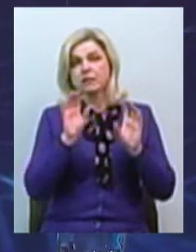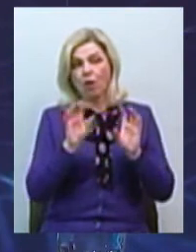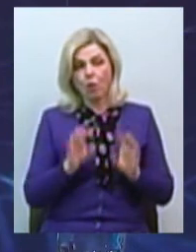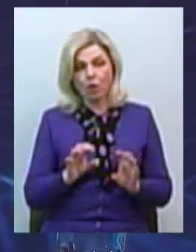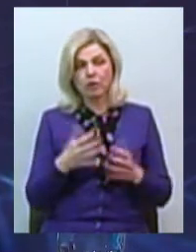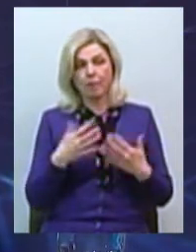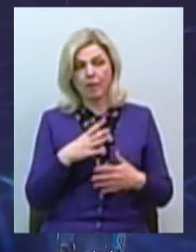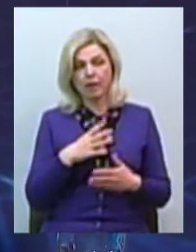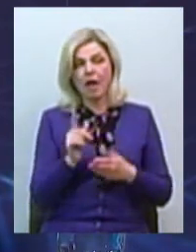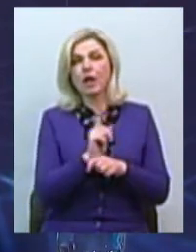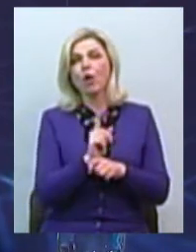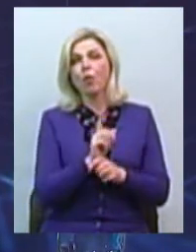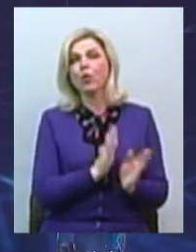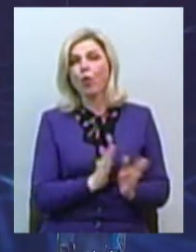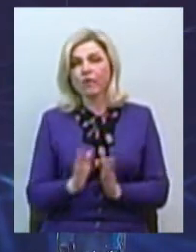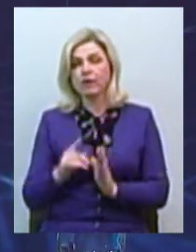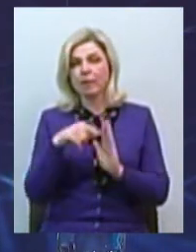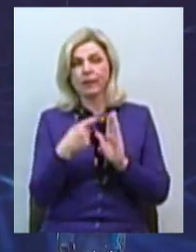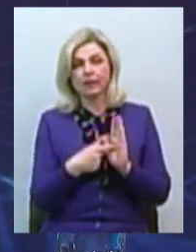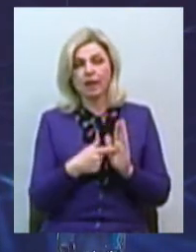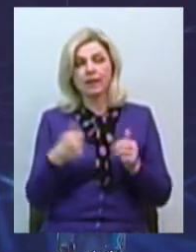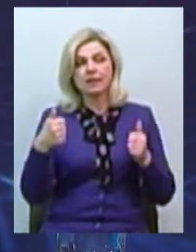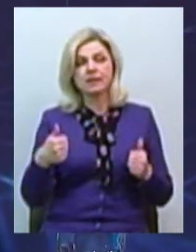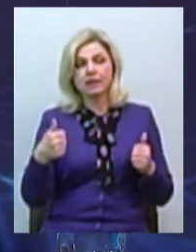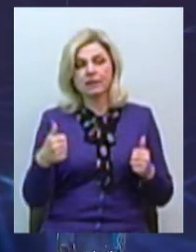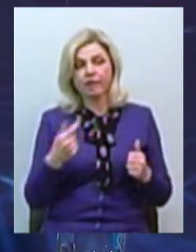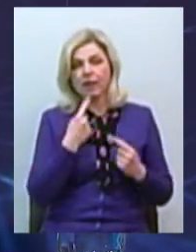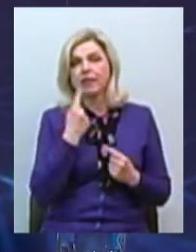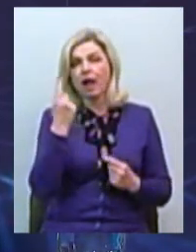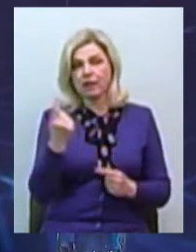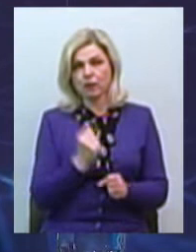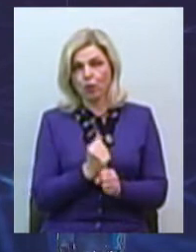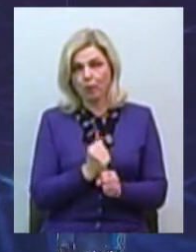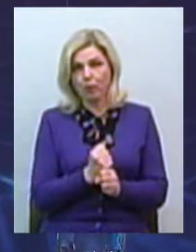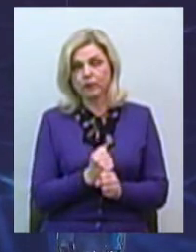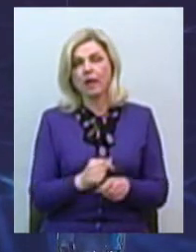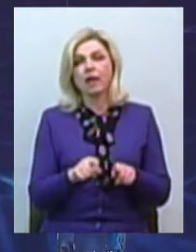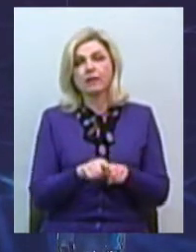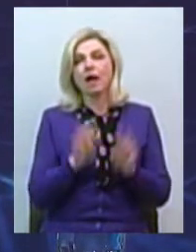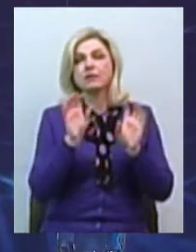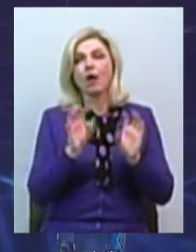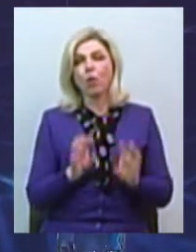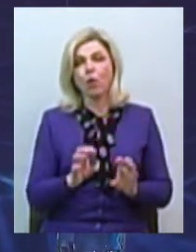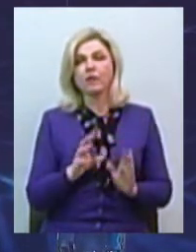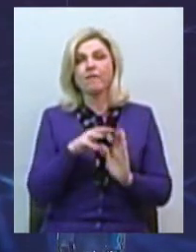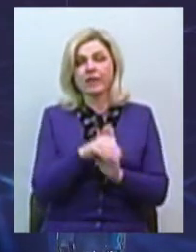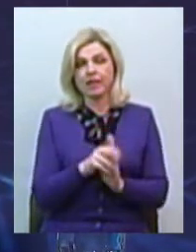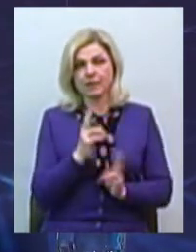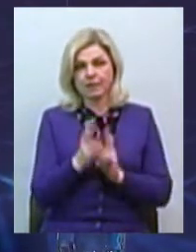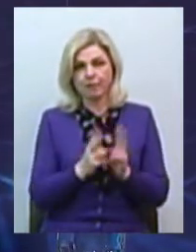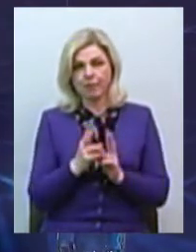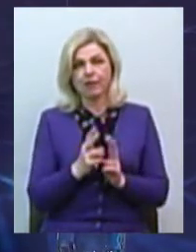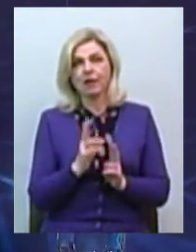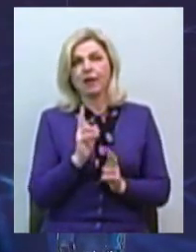було вирегульоване питання дистанційної віддаленої роботи. Так, законом України про внесення змін до деяких